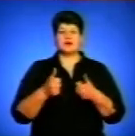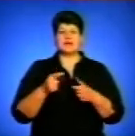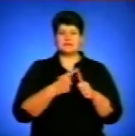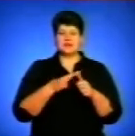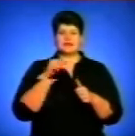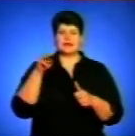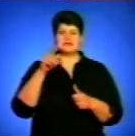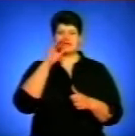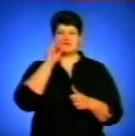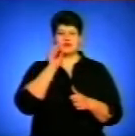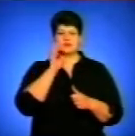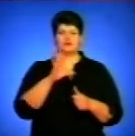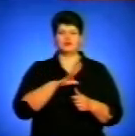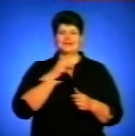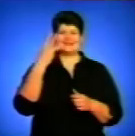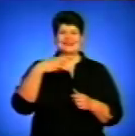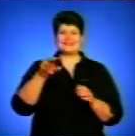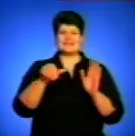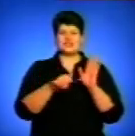дійшли 36 краян.